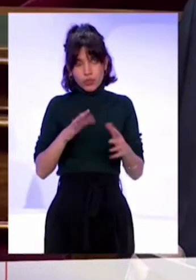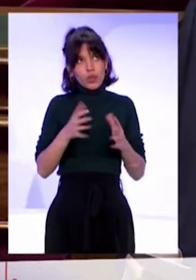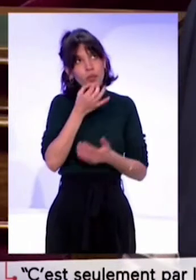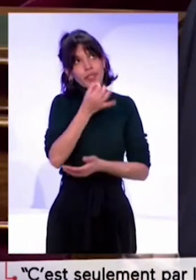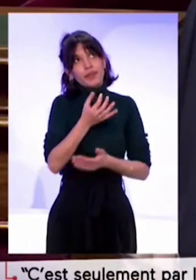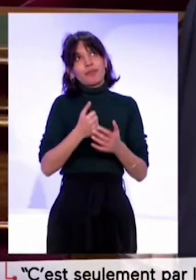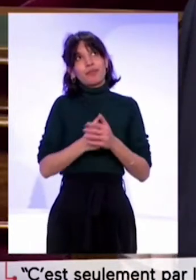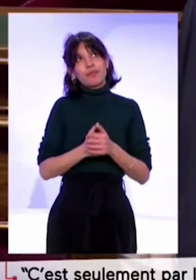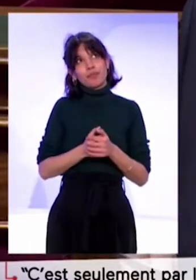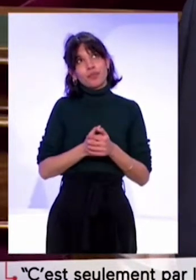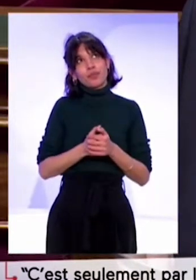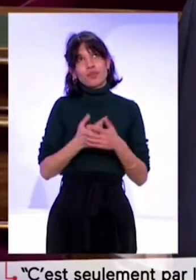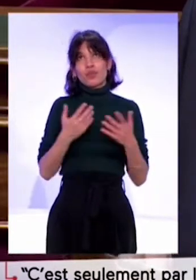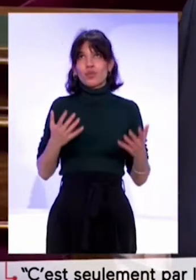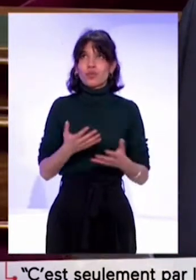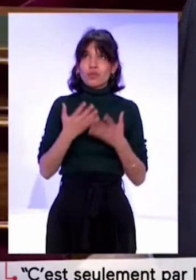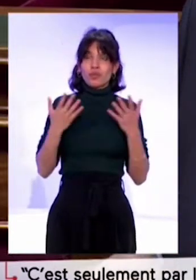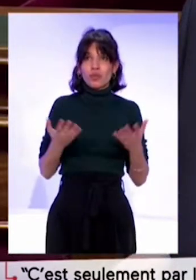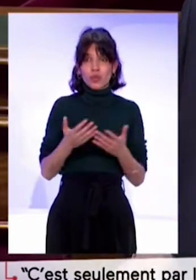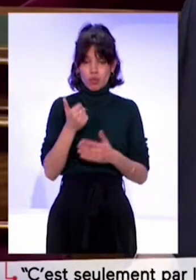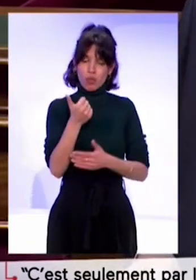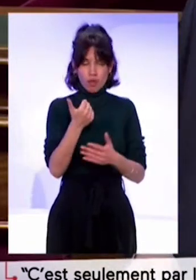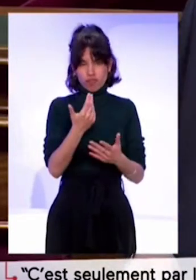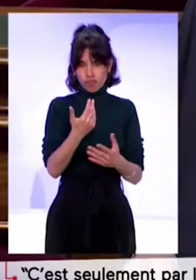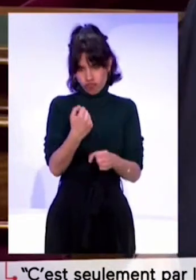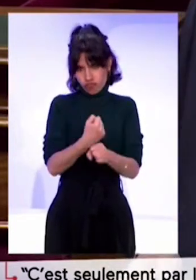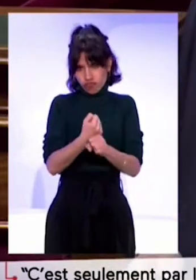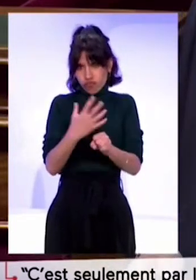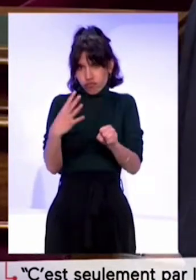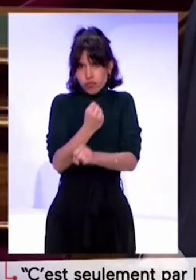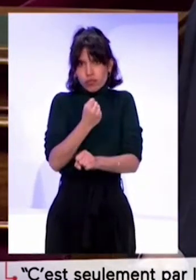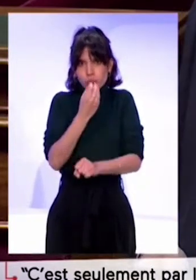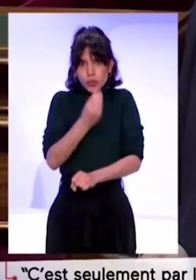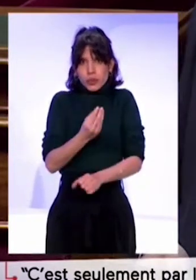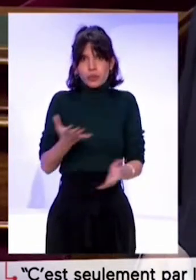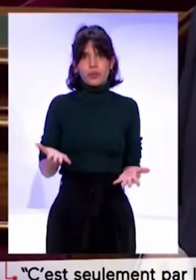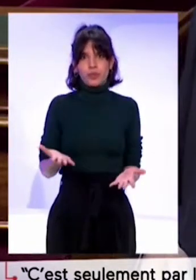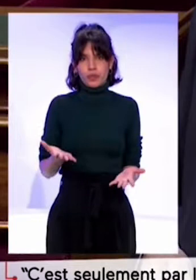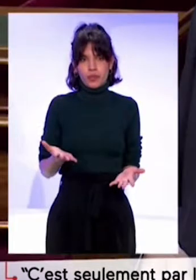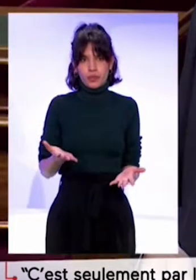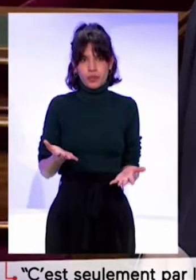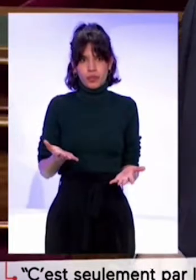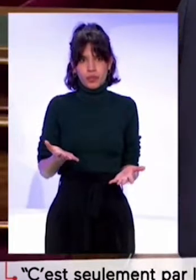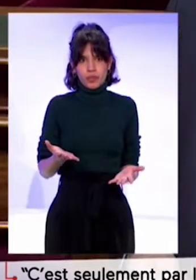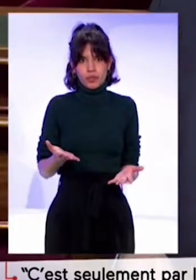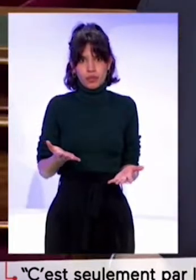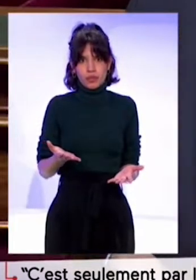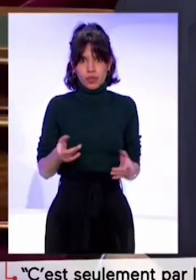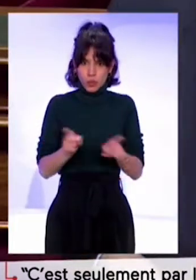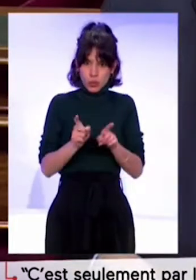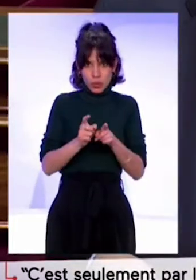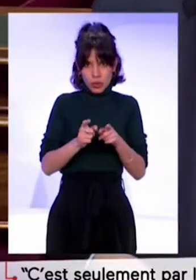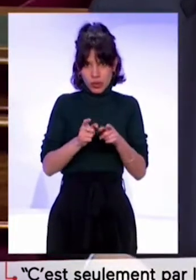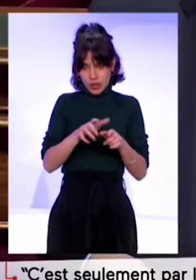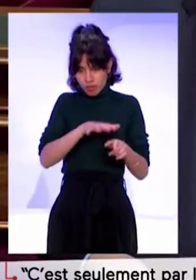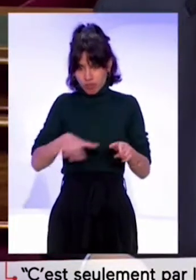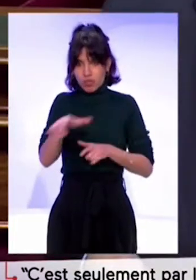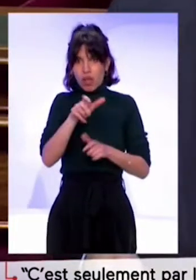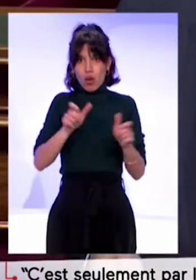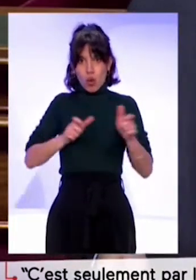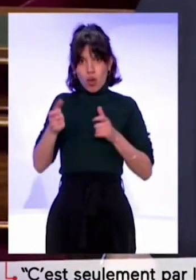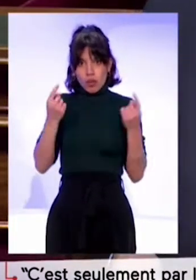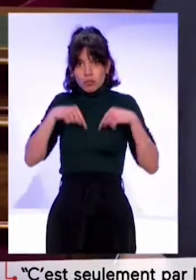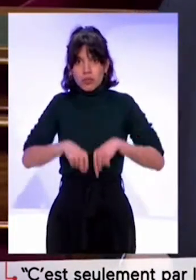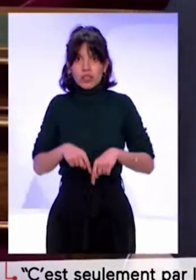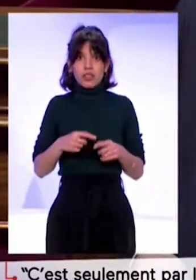dire, un peu trivialement, vous faites le job. Vous faites le job avec beaucoup des ministres qui vous entourent, que ce